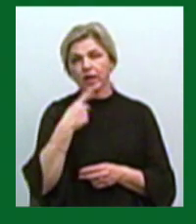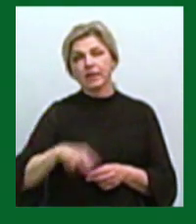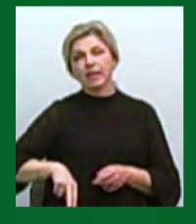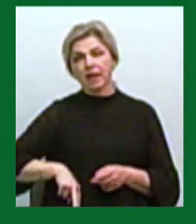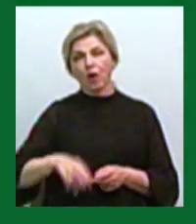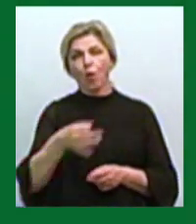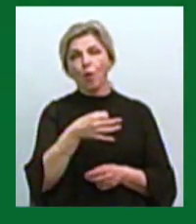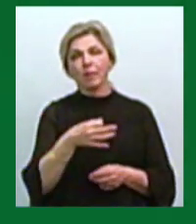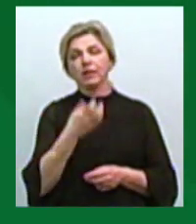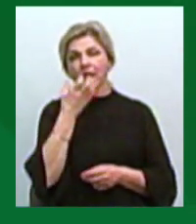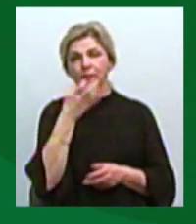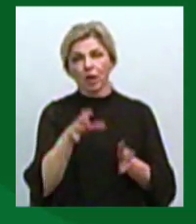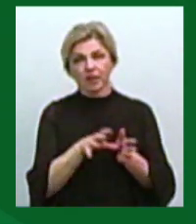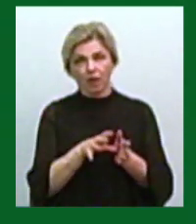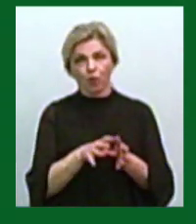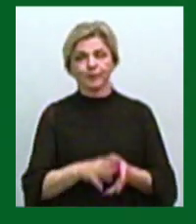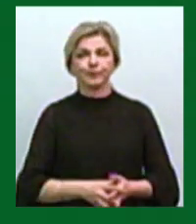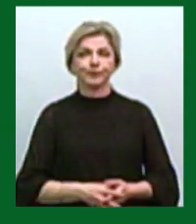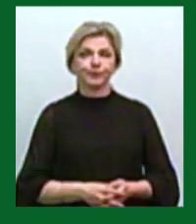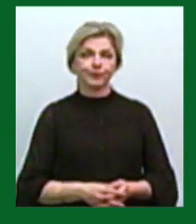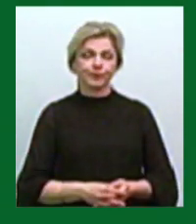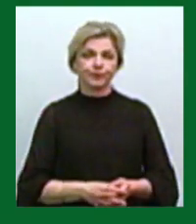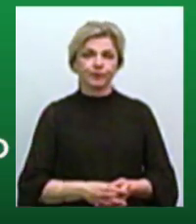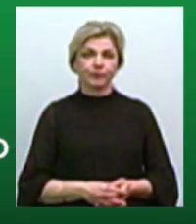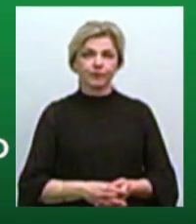Миколаївоблтеплоенерго Микола Логвінов.